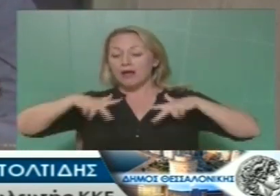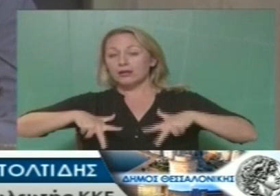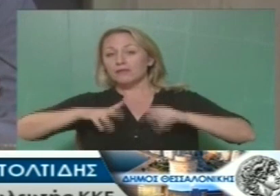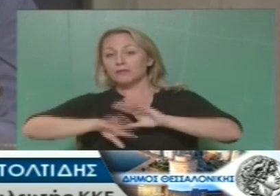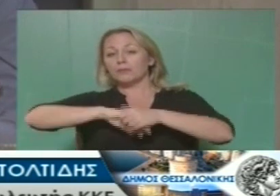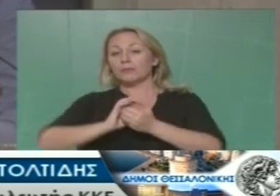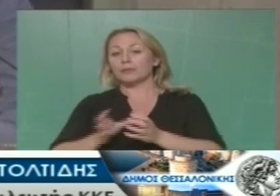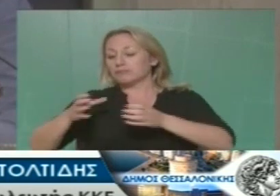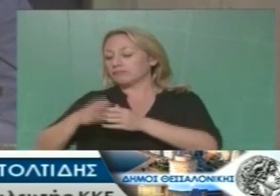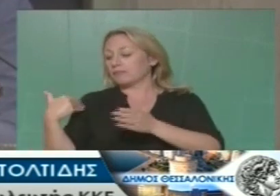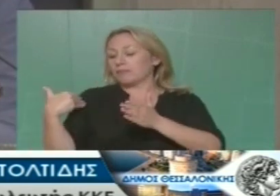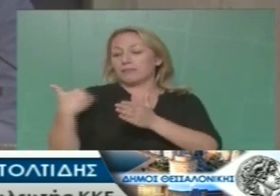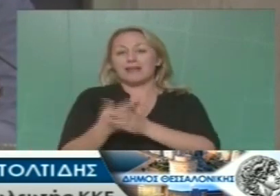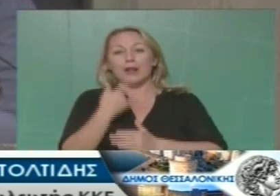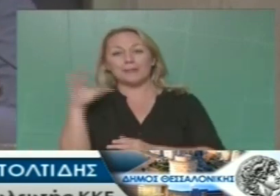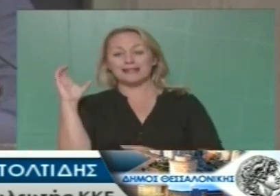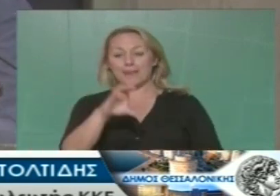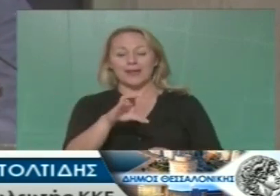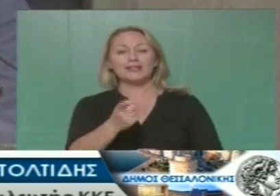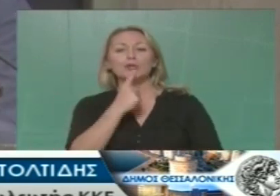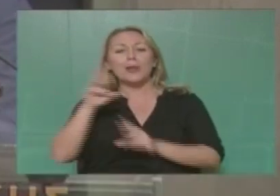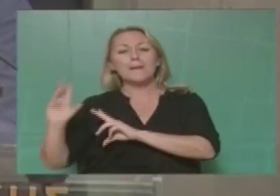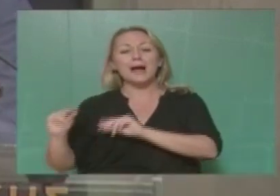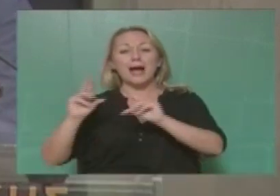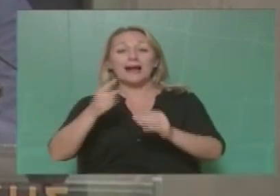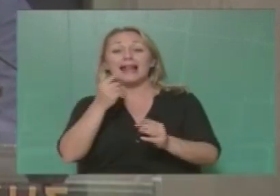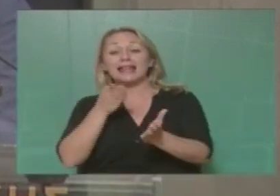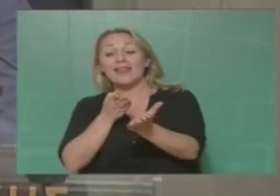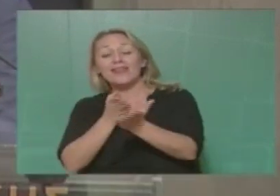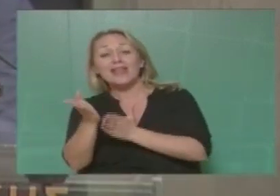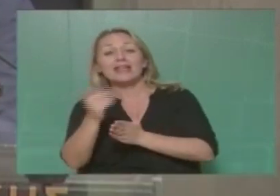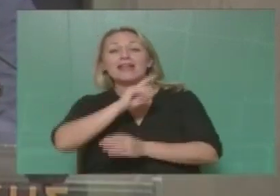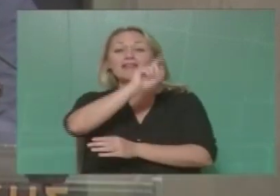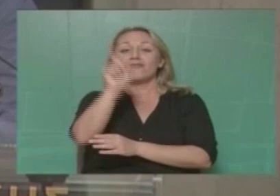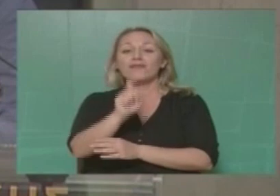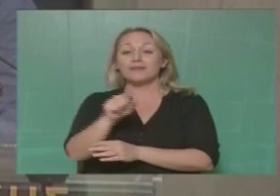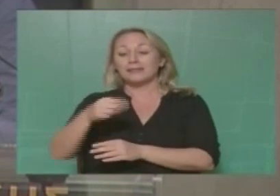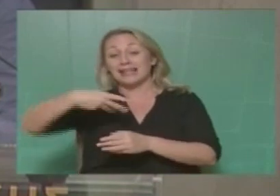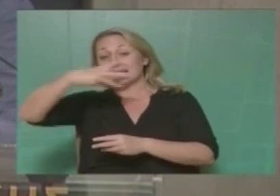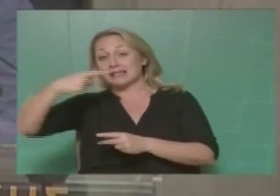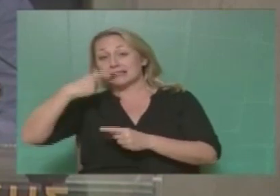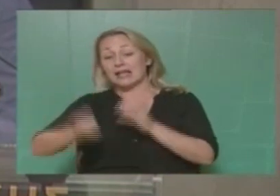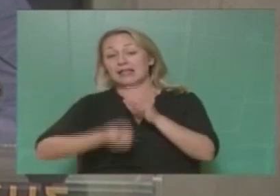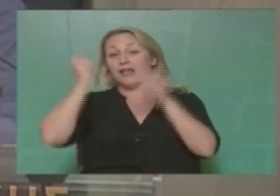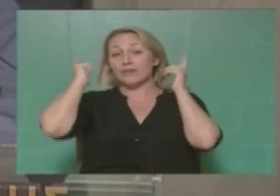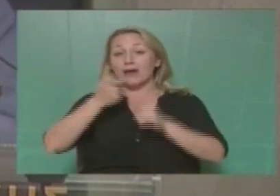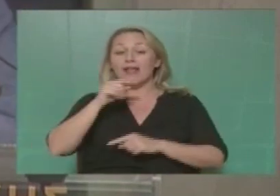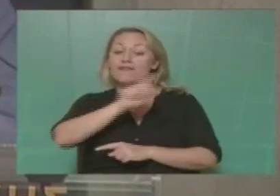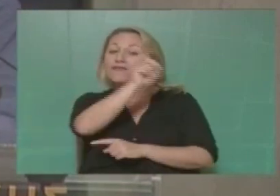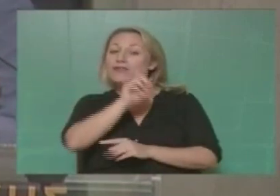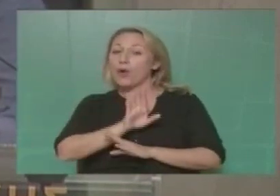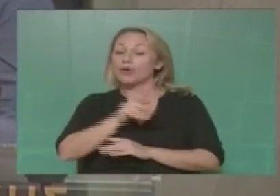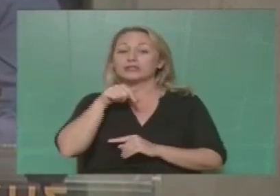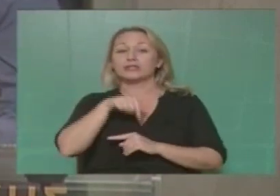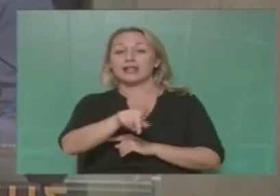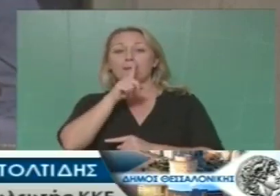επένδυση η ίδια γεύση είτε δίκαιοι την ονομάζουν κατά ΣΥΡΙΖΑ είτε βιώσιμοι κατά τη νέα δημοκρατία αυτή είναι